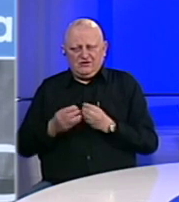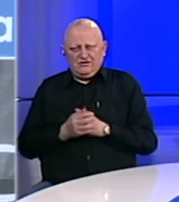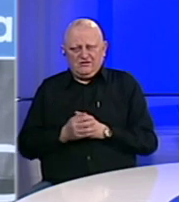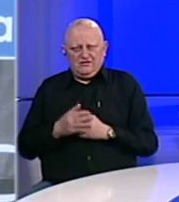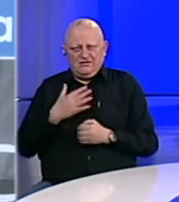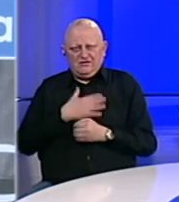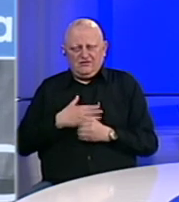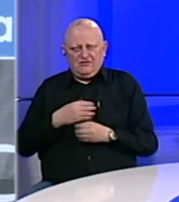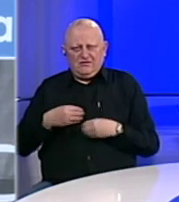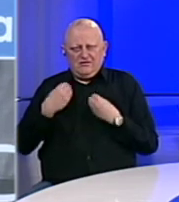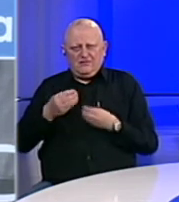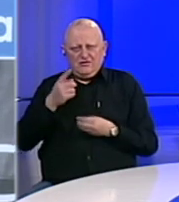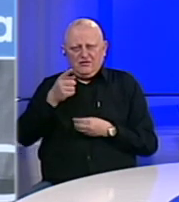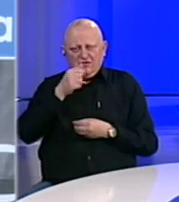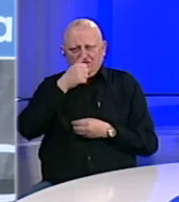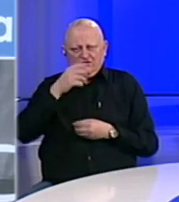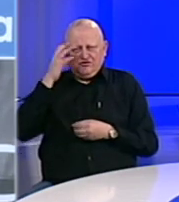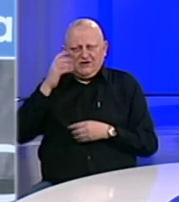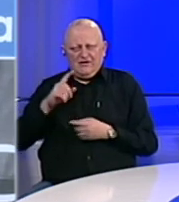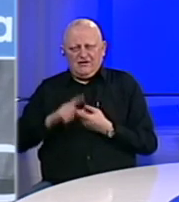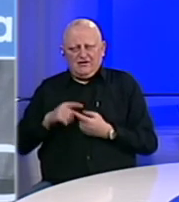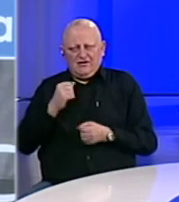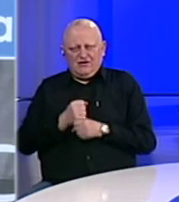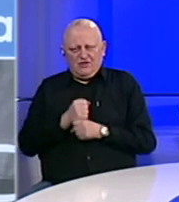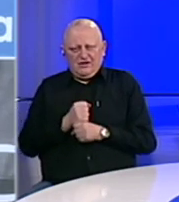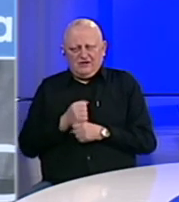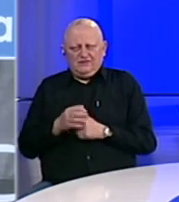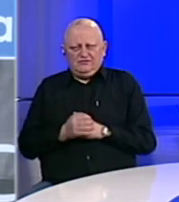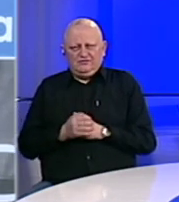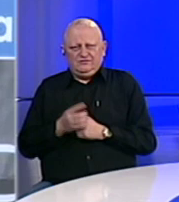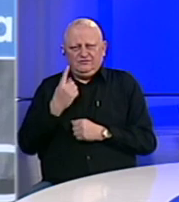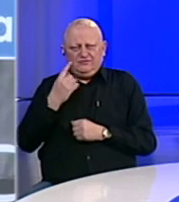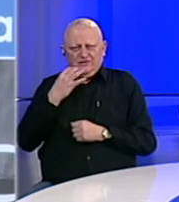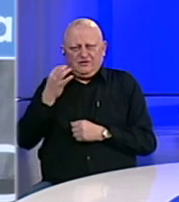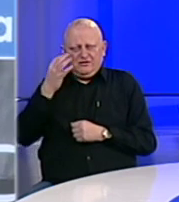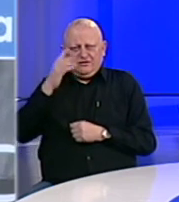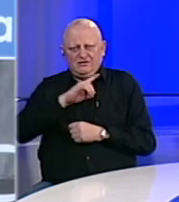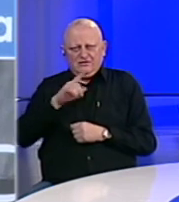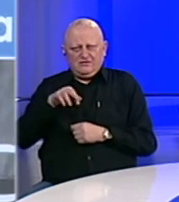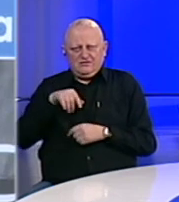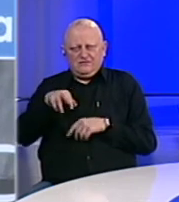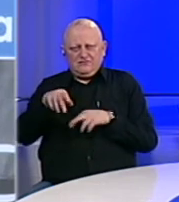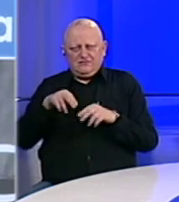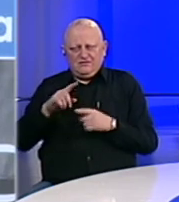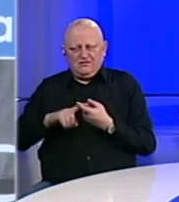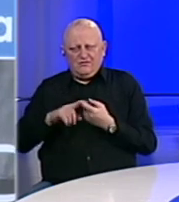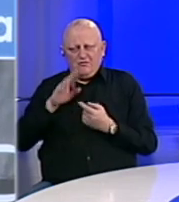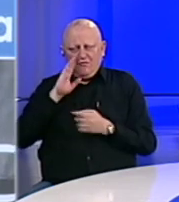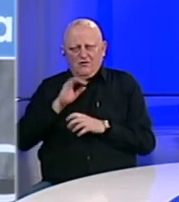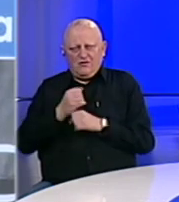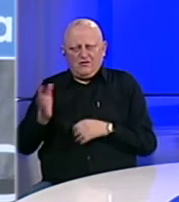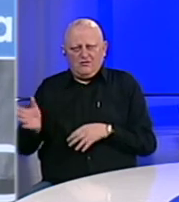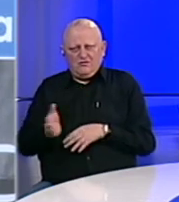Želim da pričamo o onome što je vlada federacije uradila. Prvi dan zabranne kretanja na području federacije bih